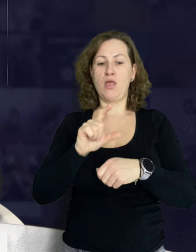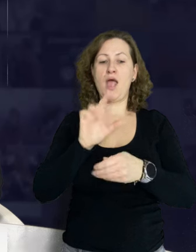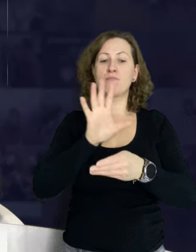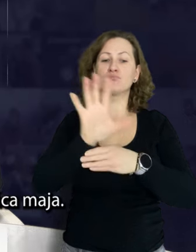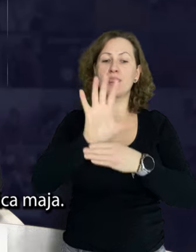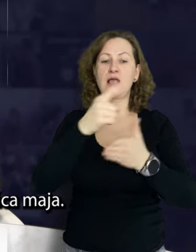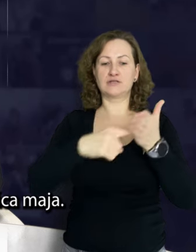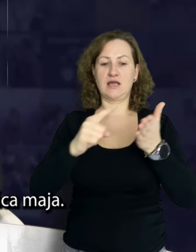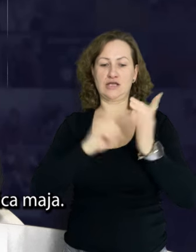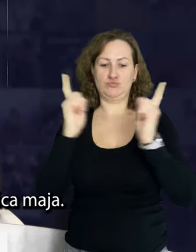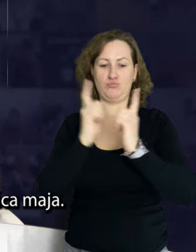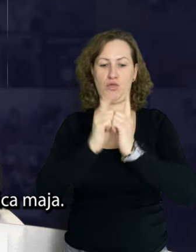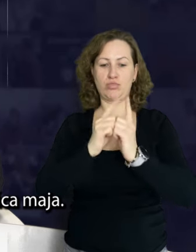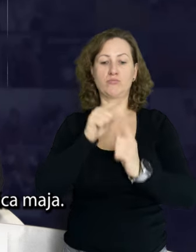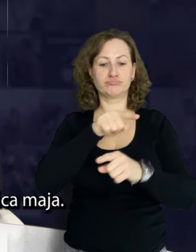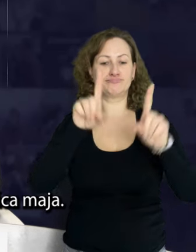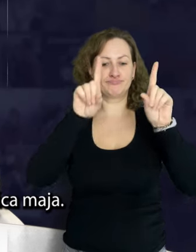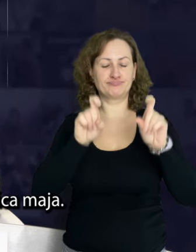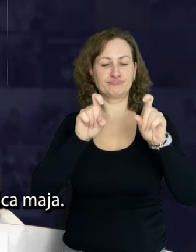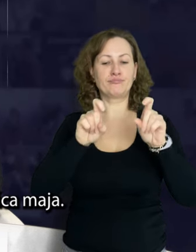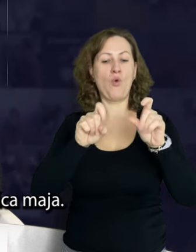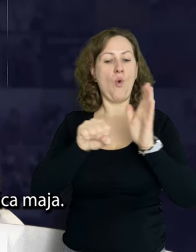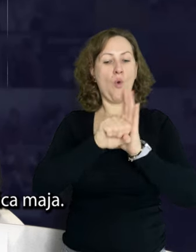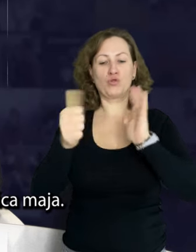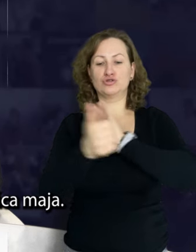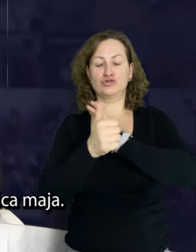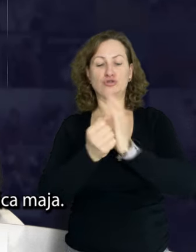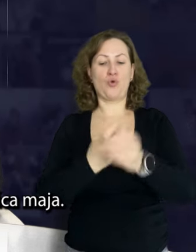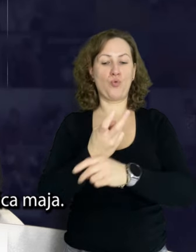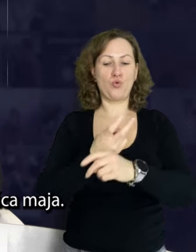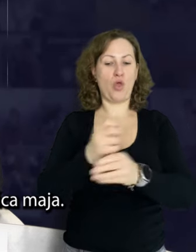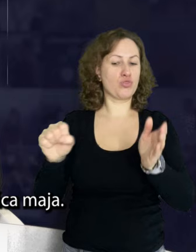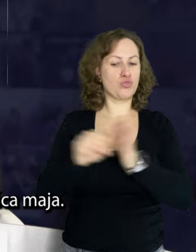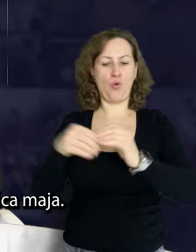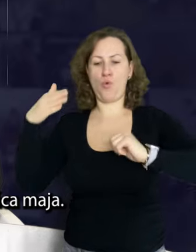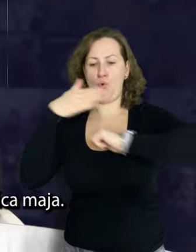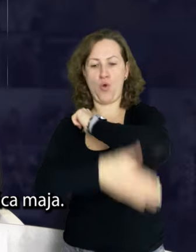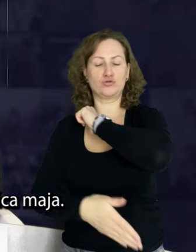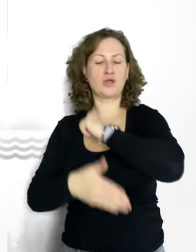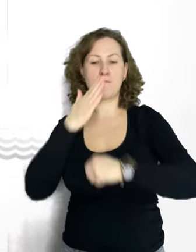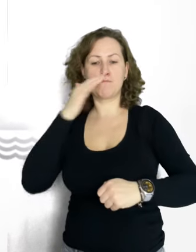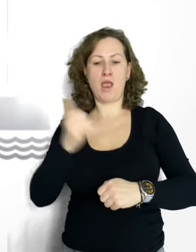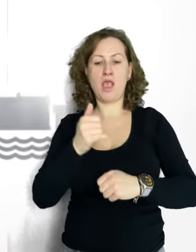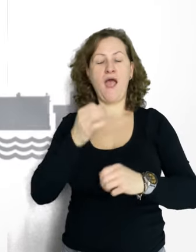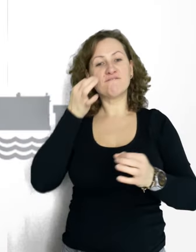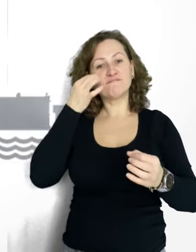15 spotkań. Zajęcia zaczynają się od 16 lutego i trwać będą do końca maja. Szczegóły u organizatora.